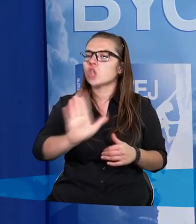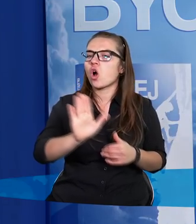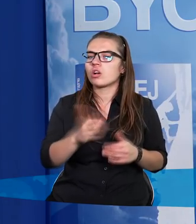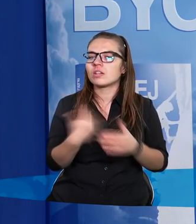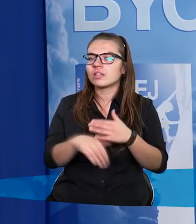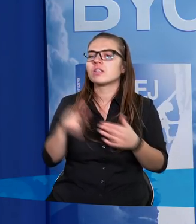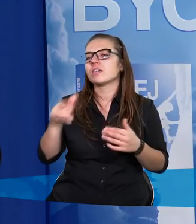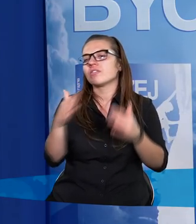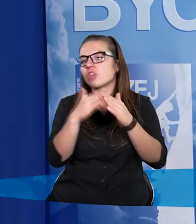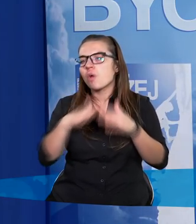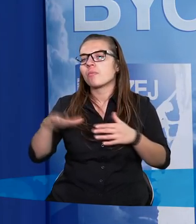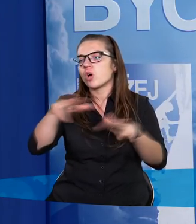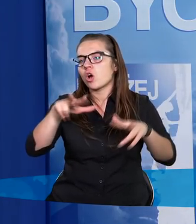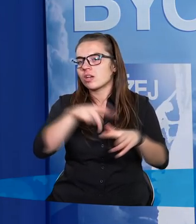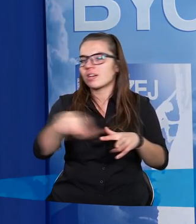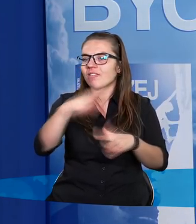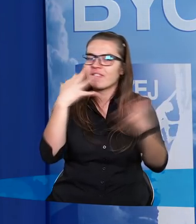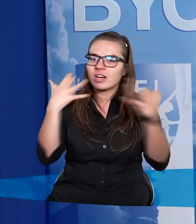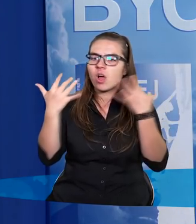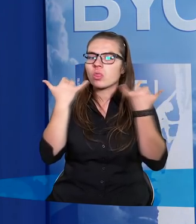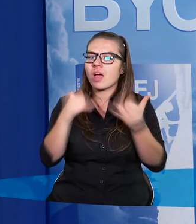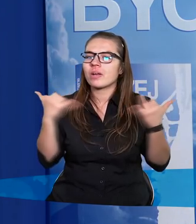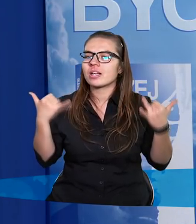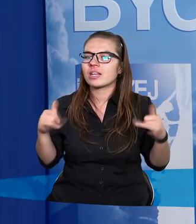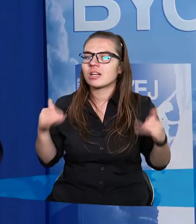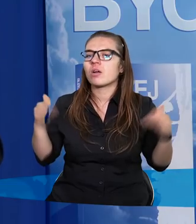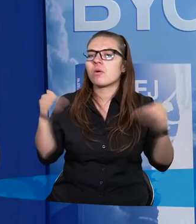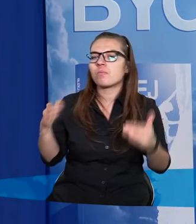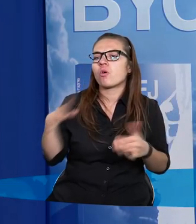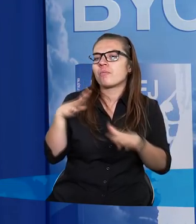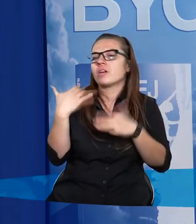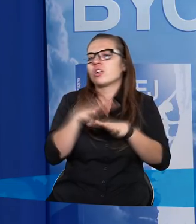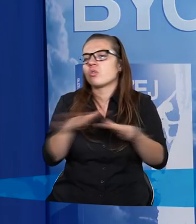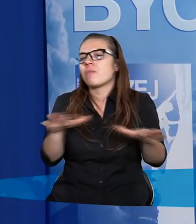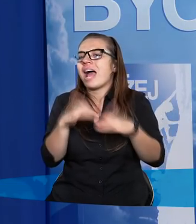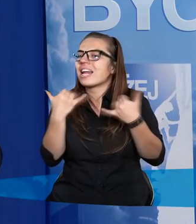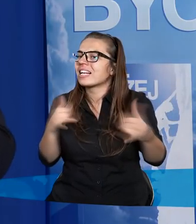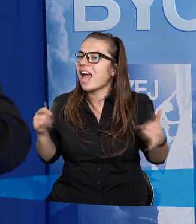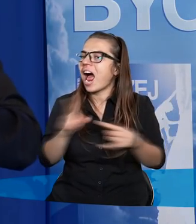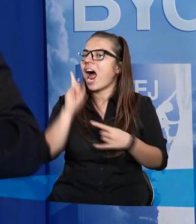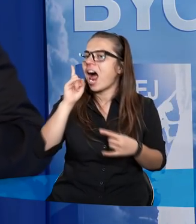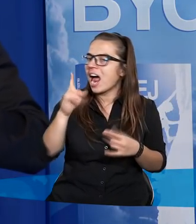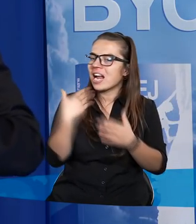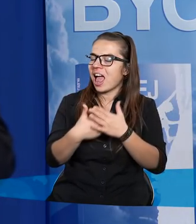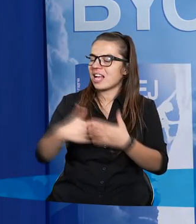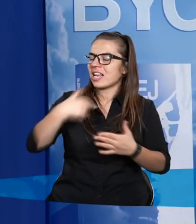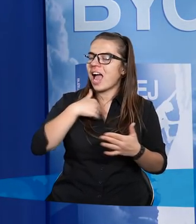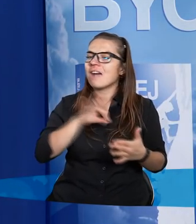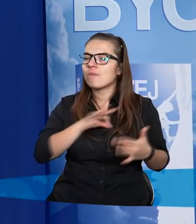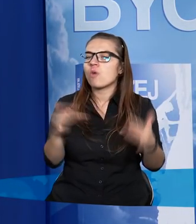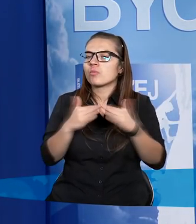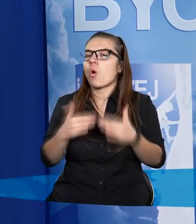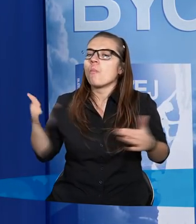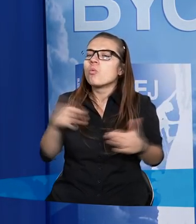I ich domy, ich rodziny wyglądały inaczej. mogło być zupełnie inaczej, ale dlaczego ja w moim domu